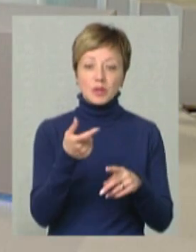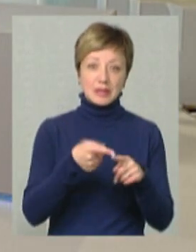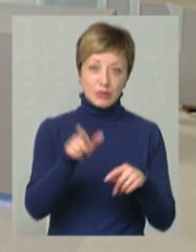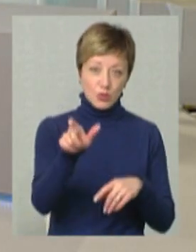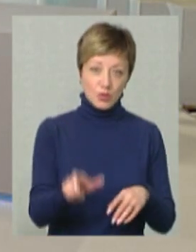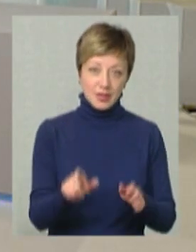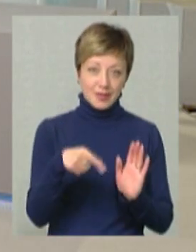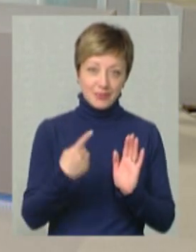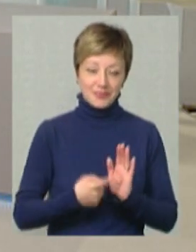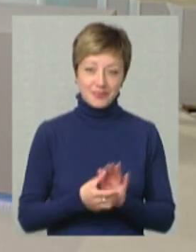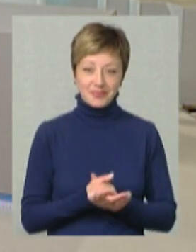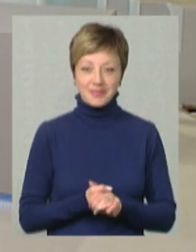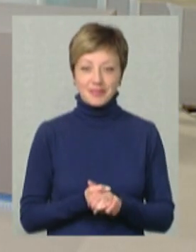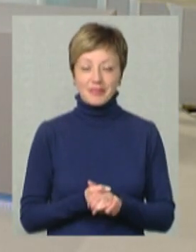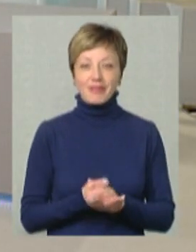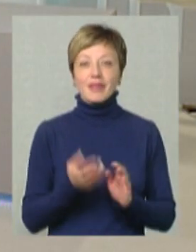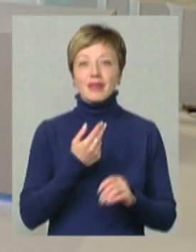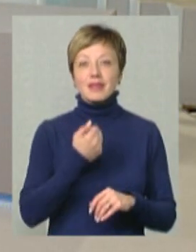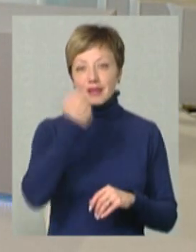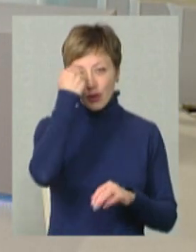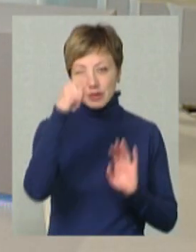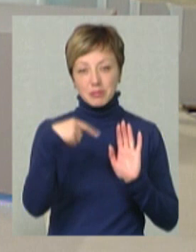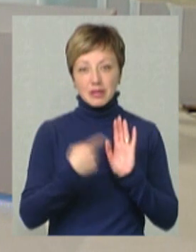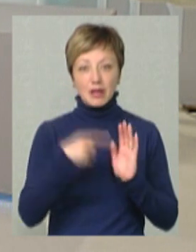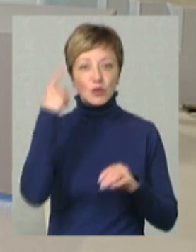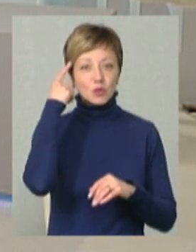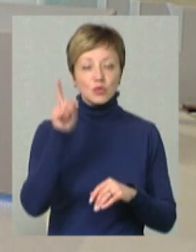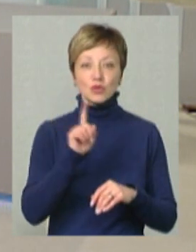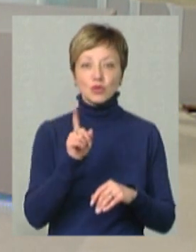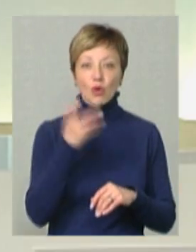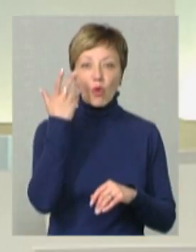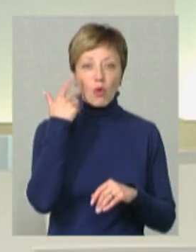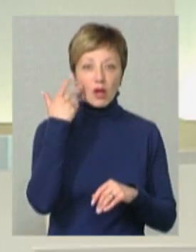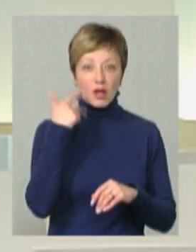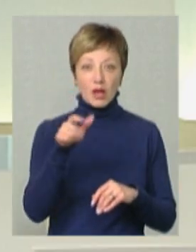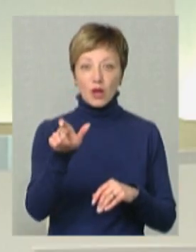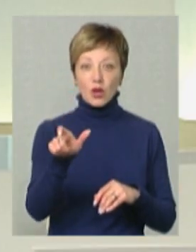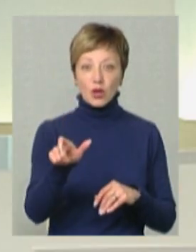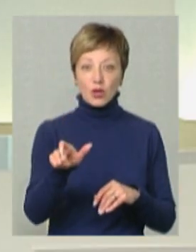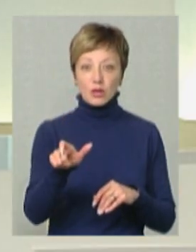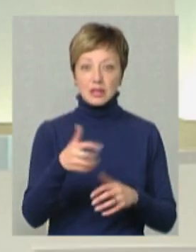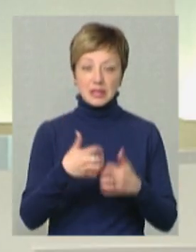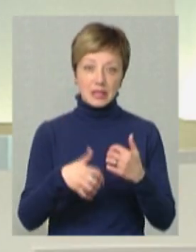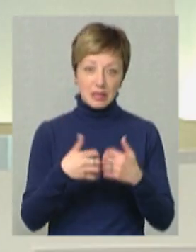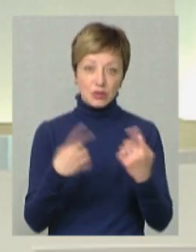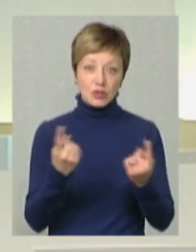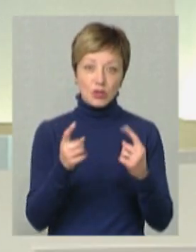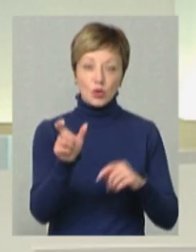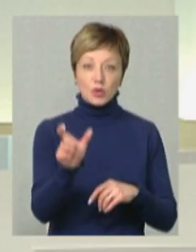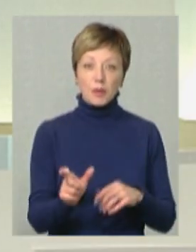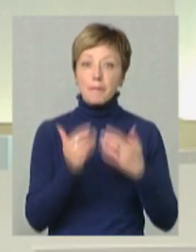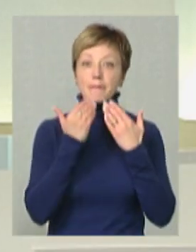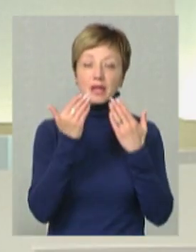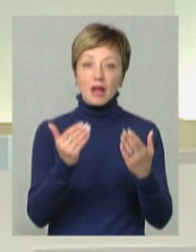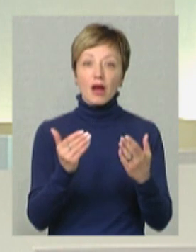IT? Так, дякую за питання. Ну, я думаю, що коли середньостатистичну людину